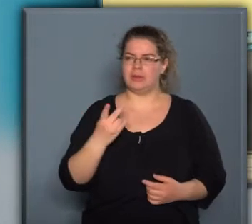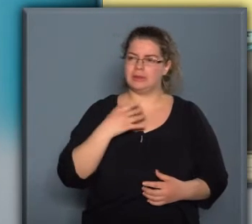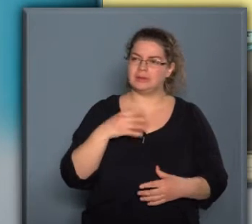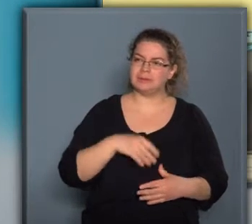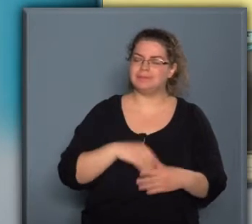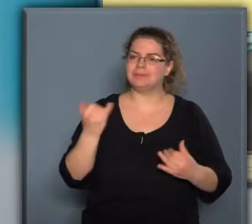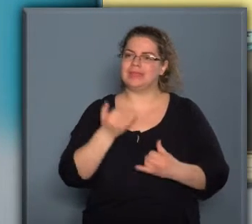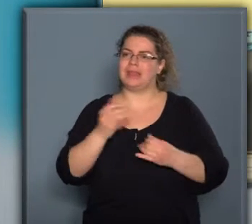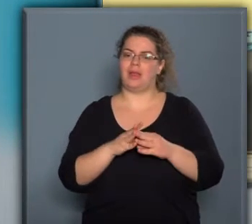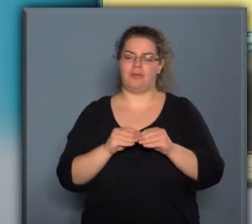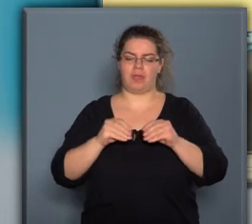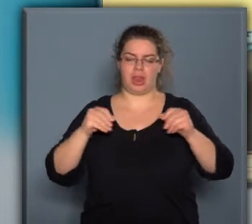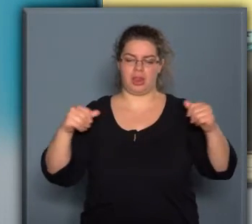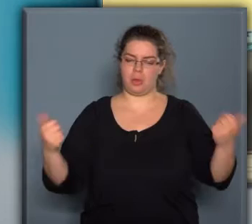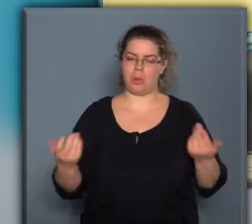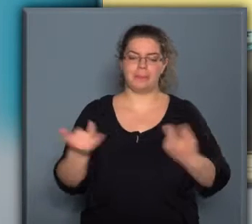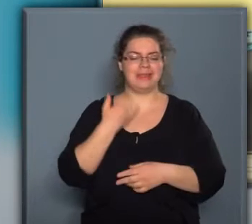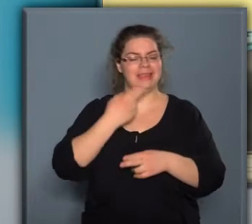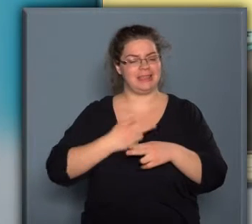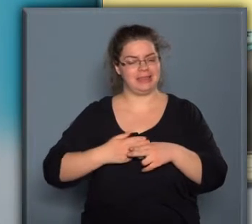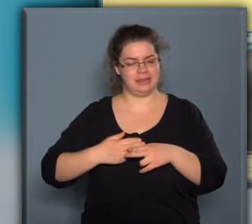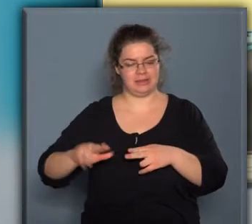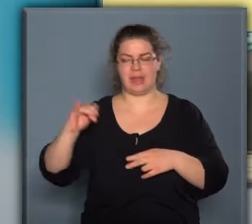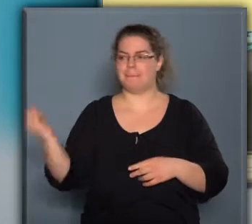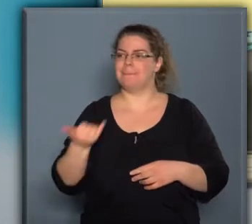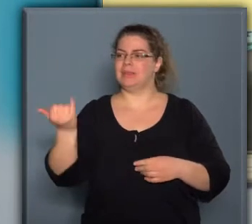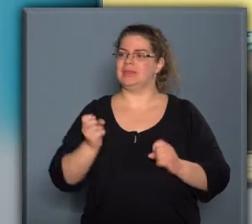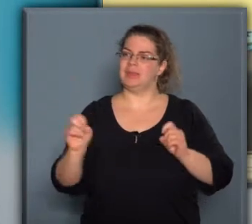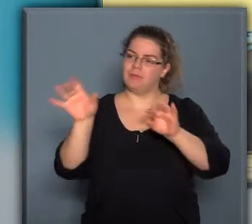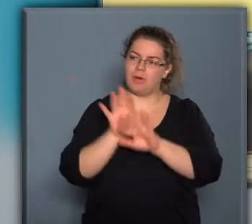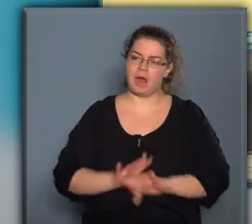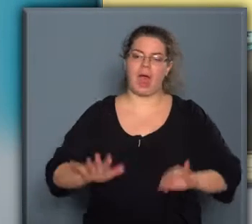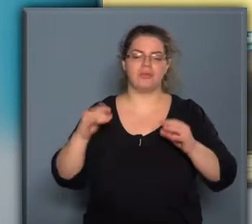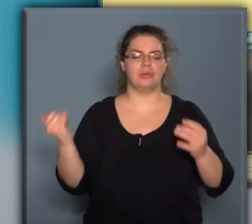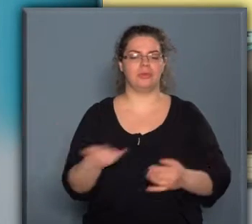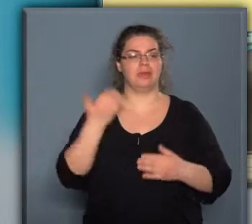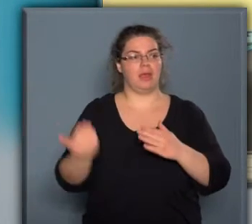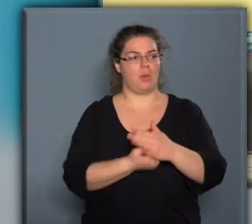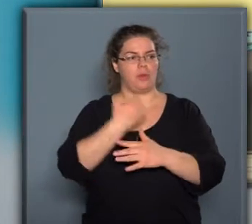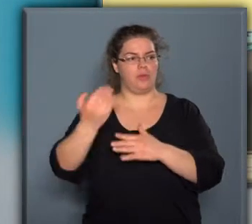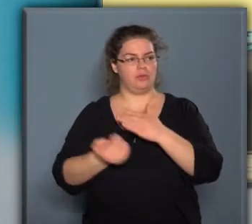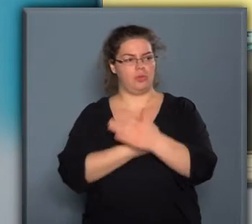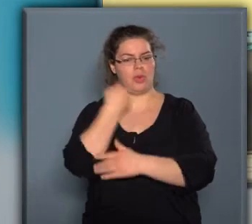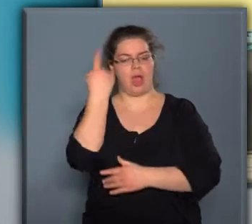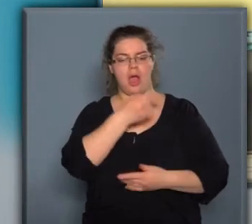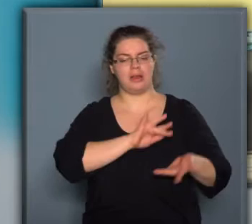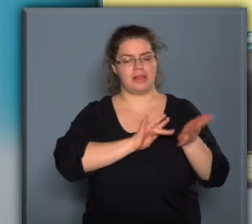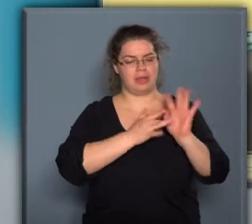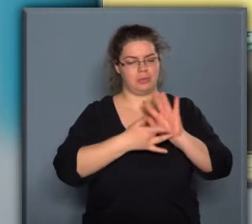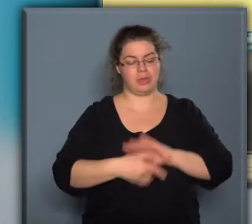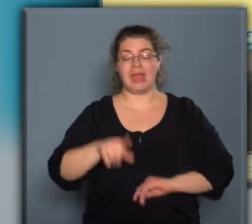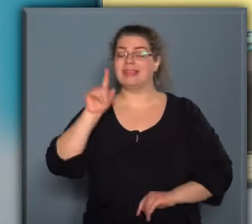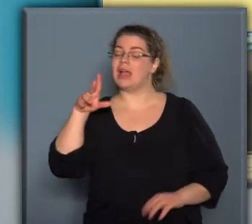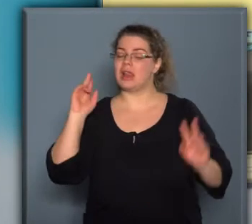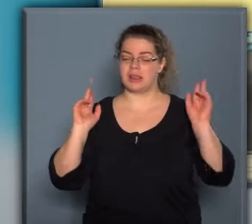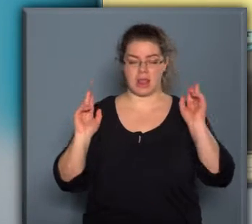felult, mindig tisztít, mindig varázsol, mindig új és új arcát mutatja. De